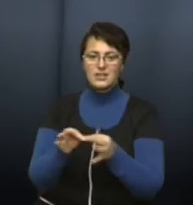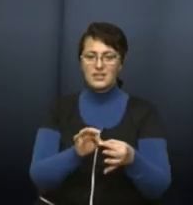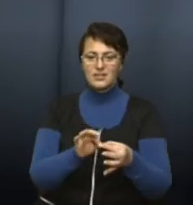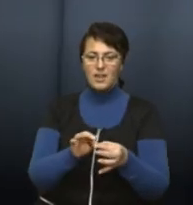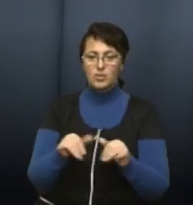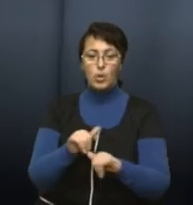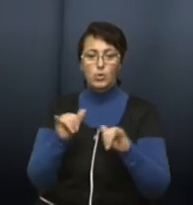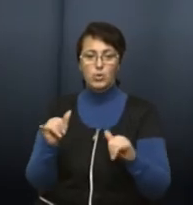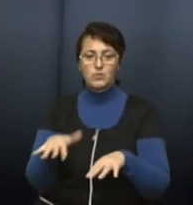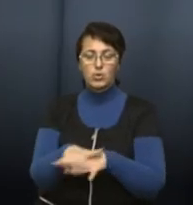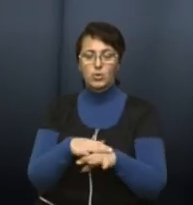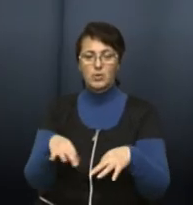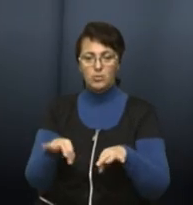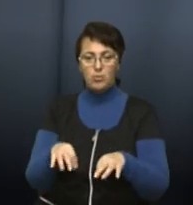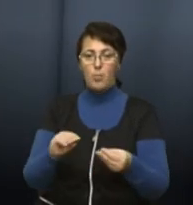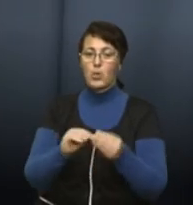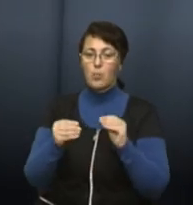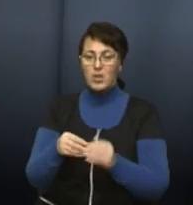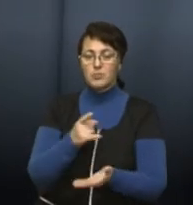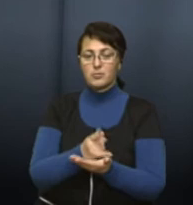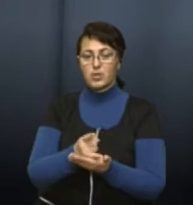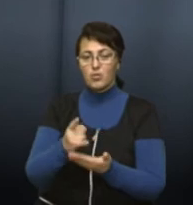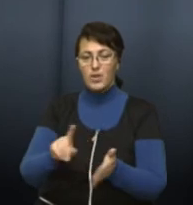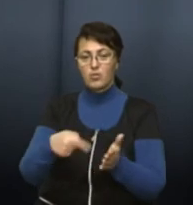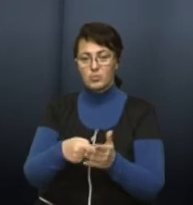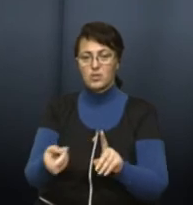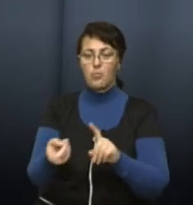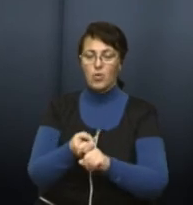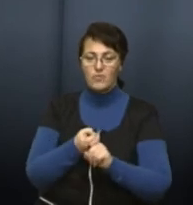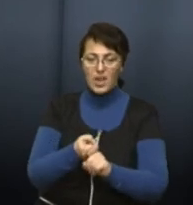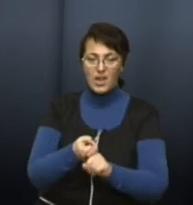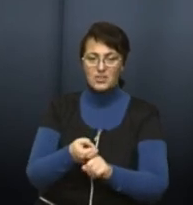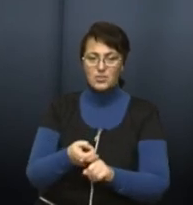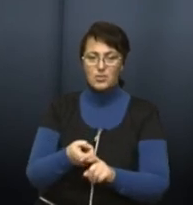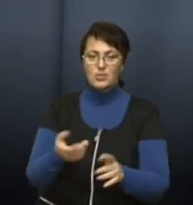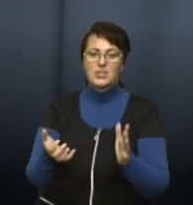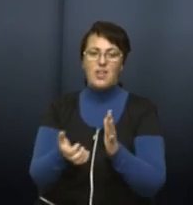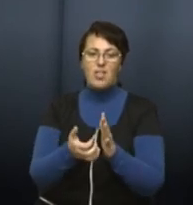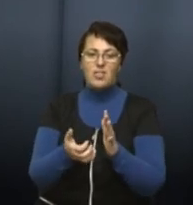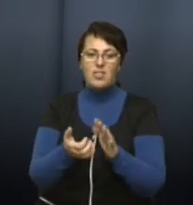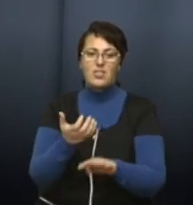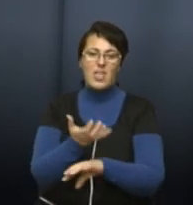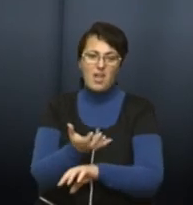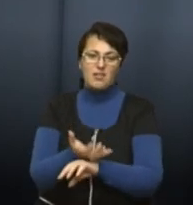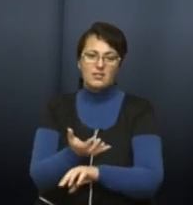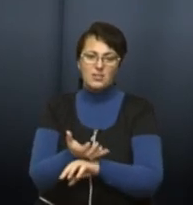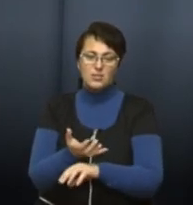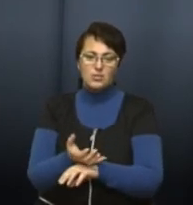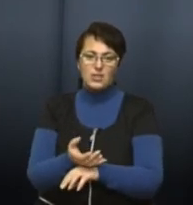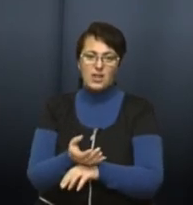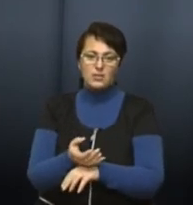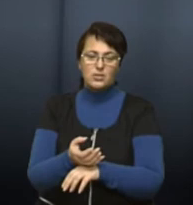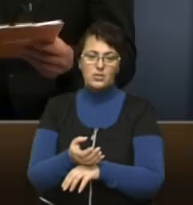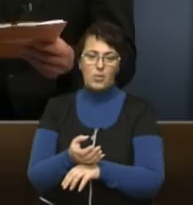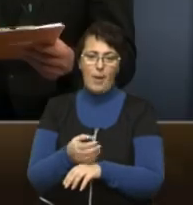громадського транспорту. Проблеми з паркуванням у місті пов'язують із недосконалістю правил дорожнього руху. Правил, що дозволяють паркування